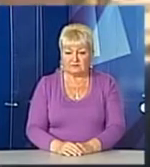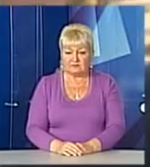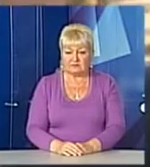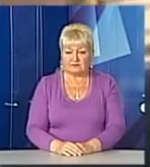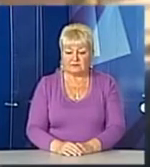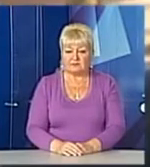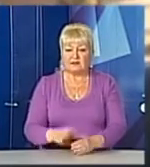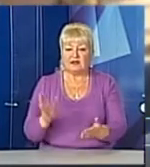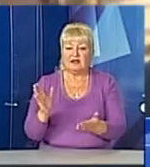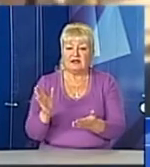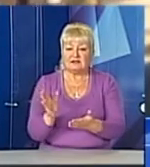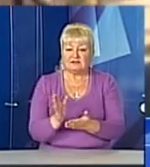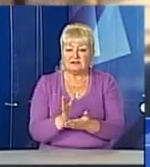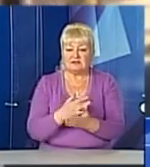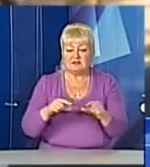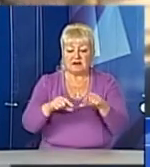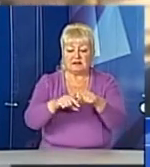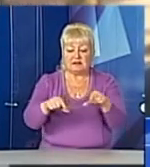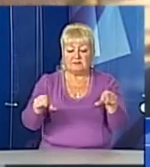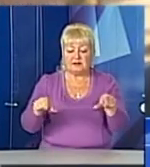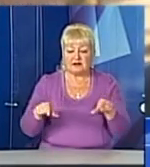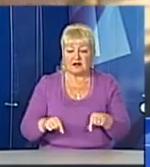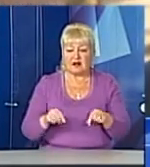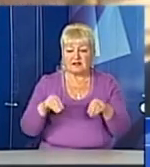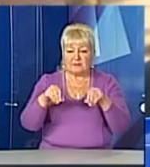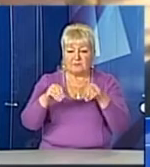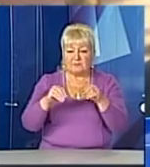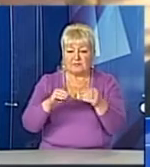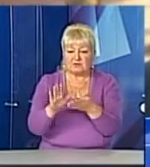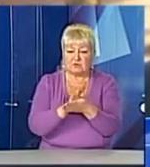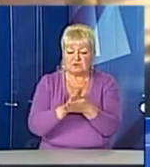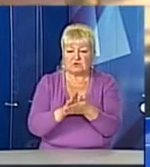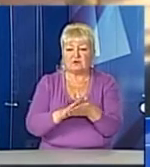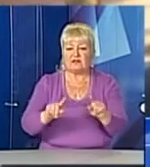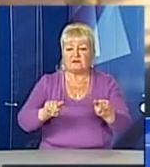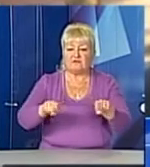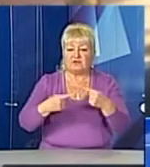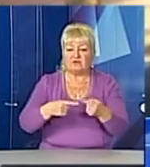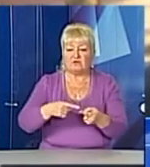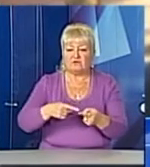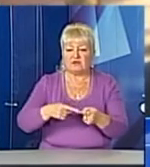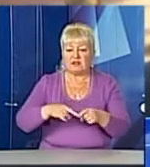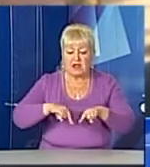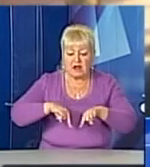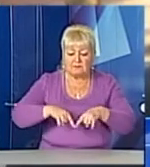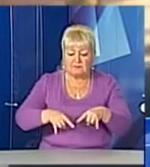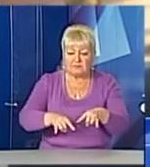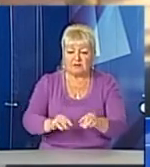Знімали, порила зрізали, піску струїли, відновлювали плиту, нарощували,